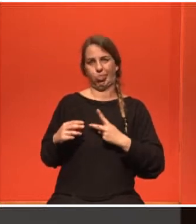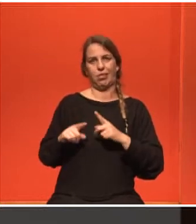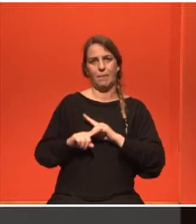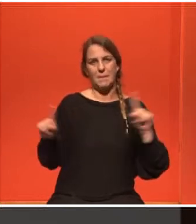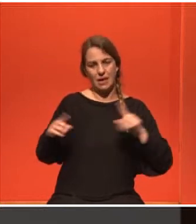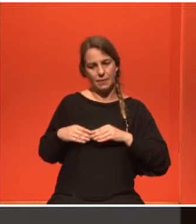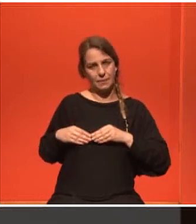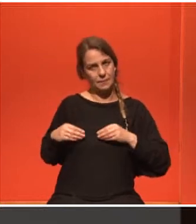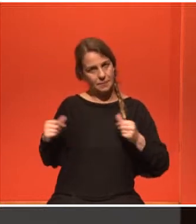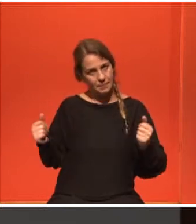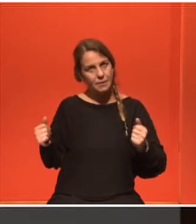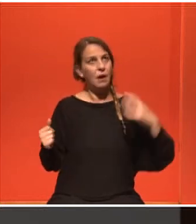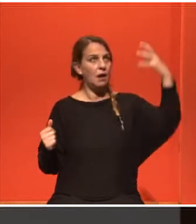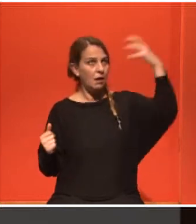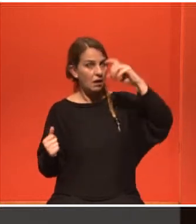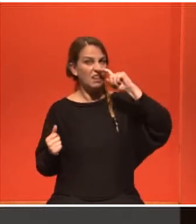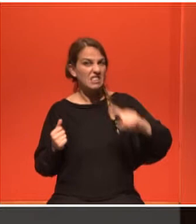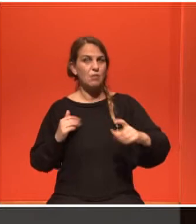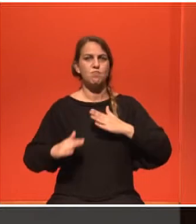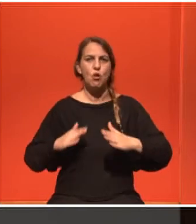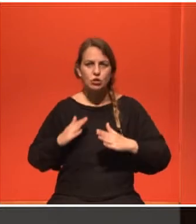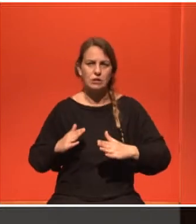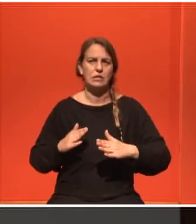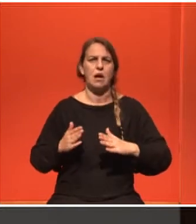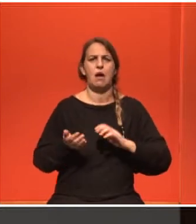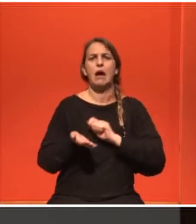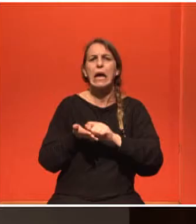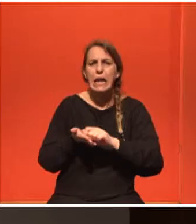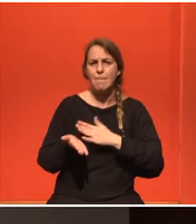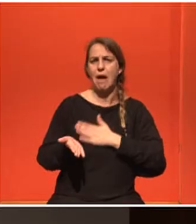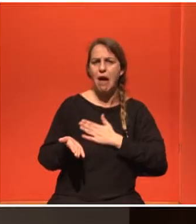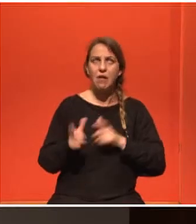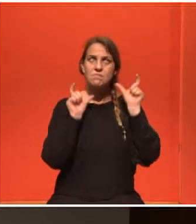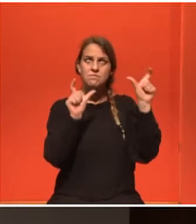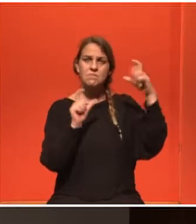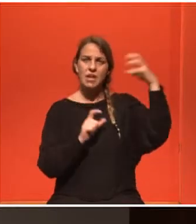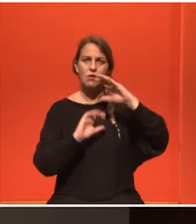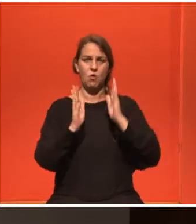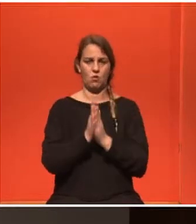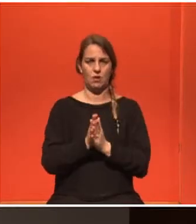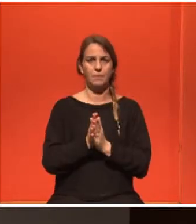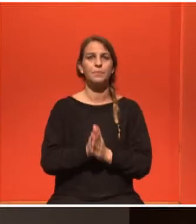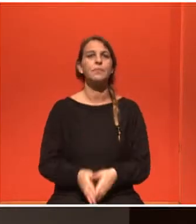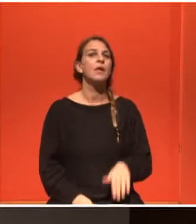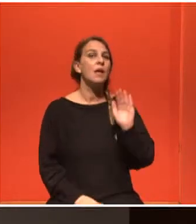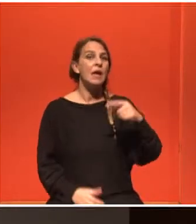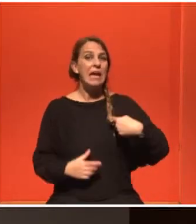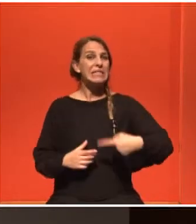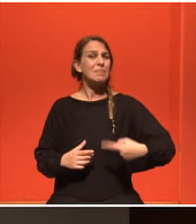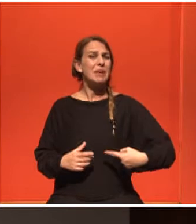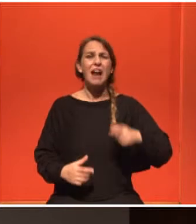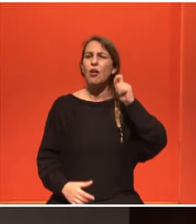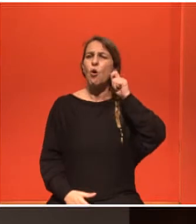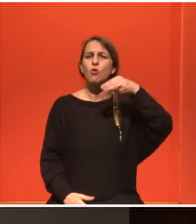λαμβάνεται η κατάλληλη προστασία, η κάλυψη και τα αντιλιακά και όλα αυτά. Το σπιράλ Μιρένα μπορεί να αφαιρεθεί και ένα είδος πρόληψης, κύριε